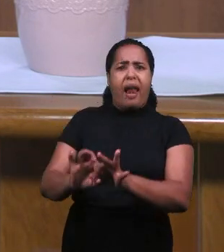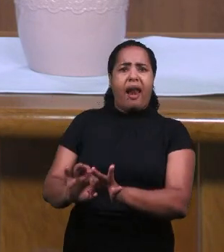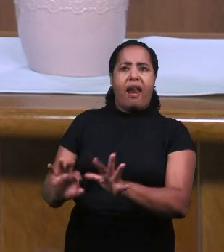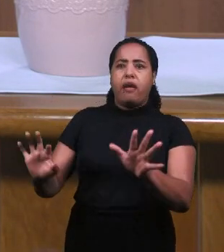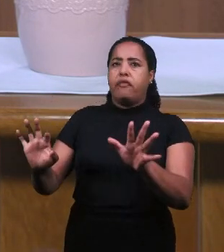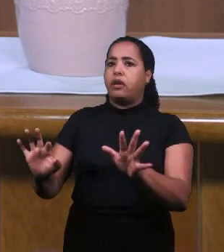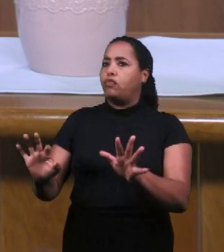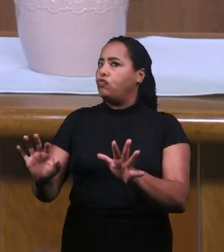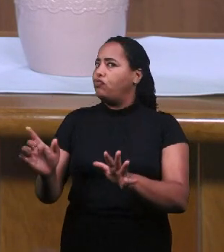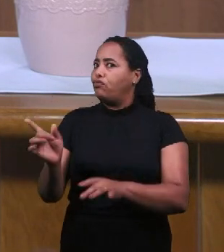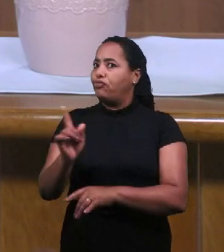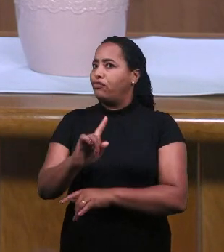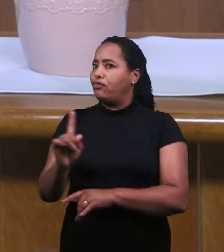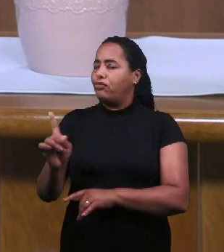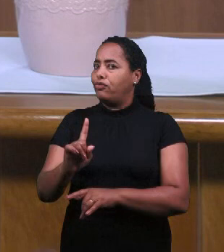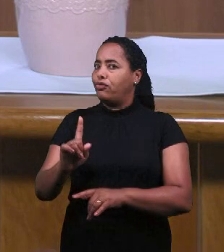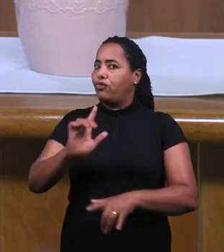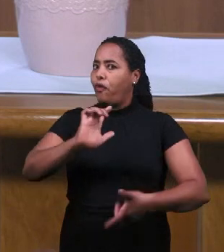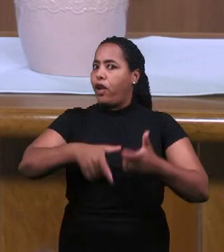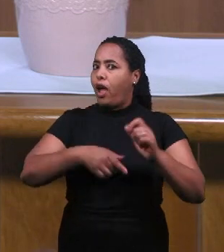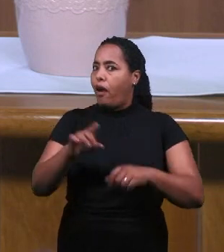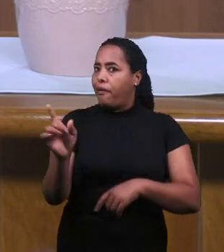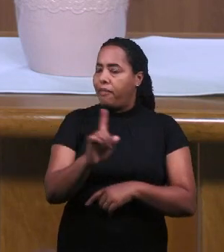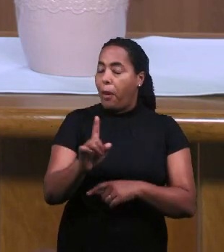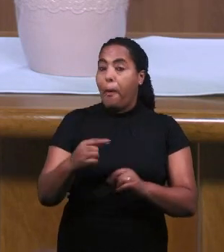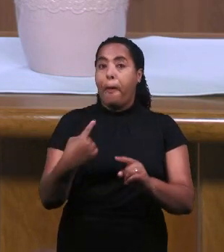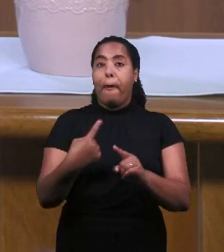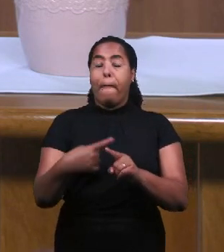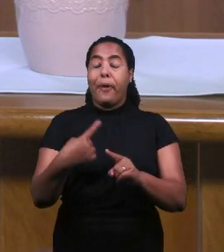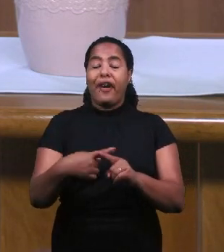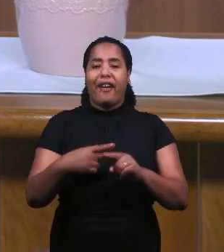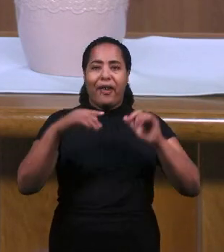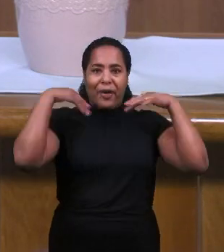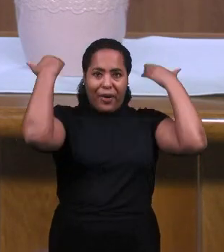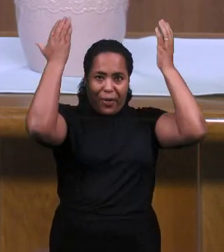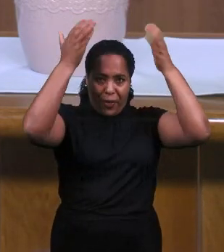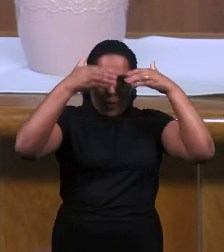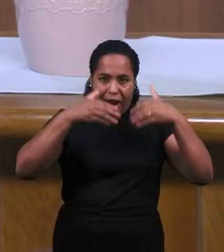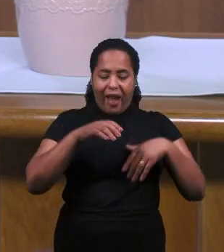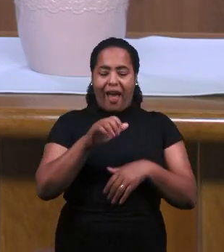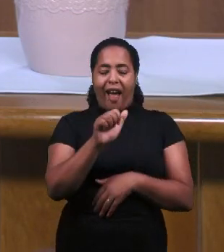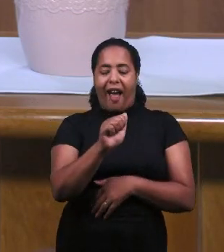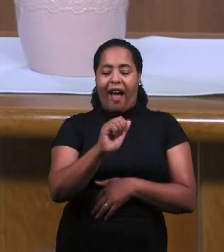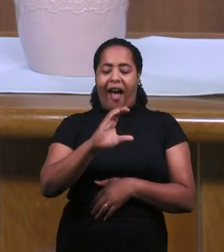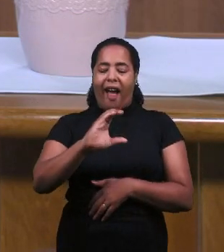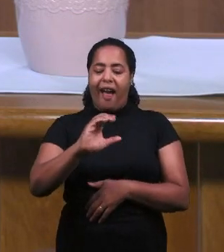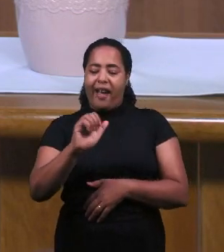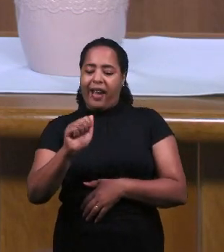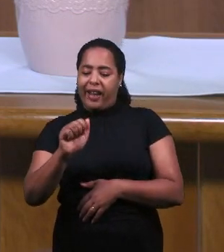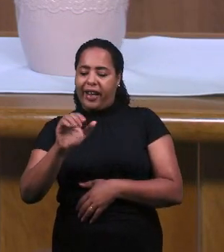Илия уже не мог ходить свободно по земле израильской Потому что